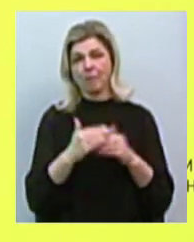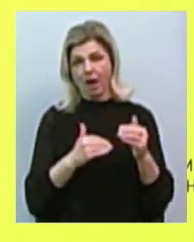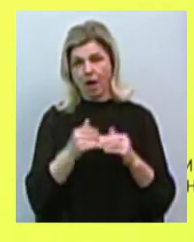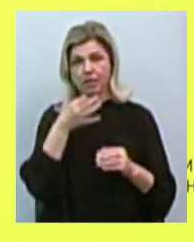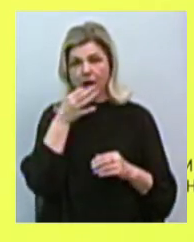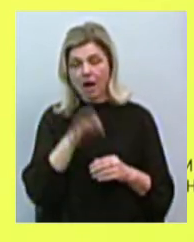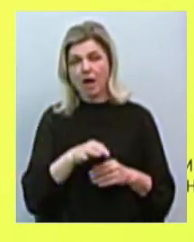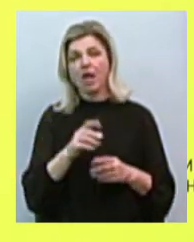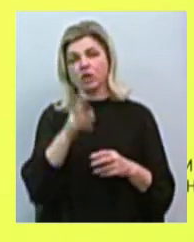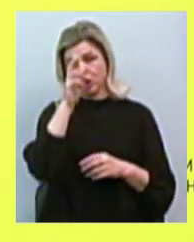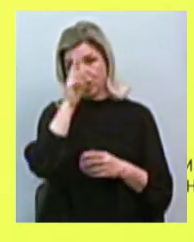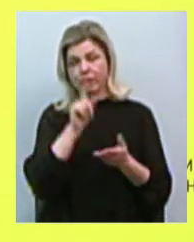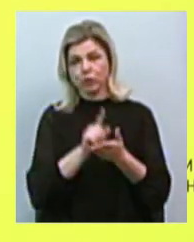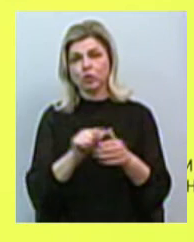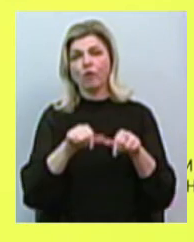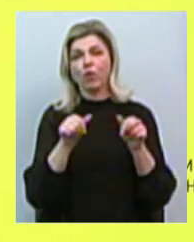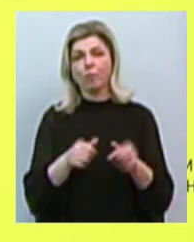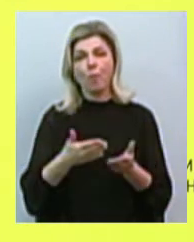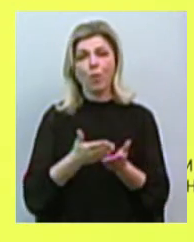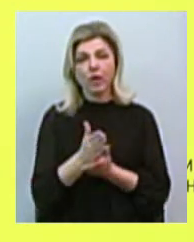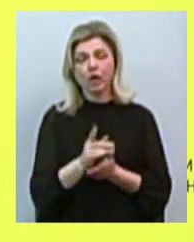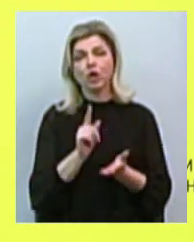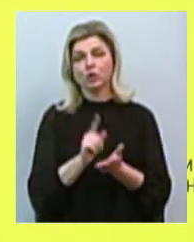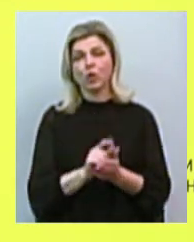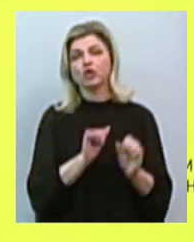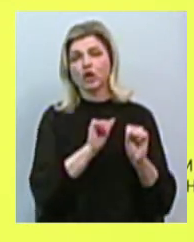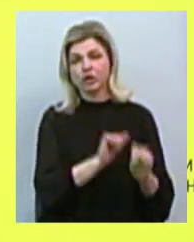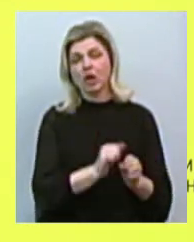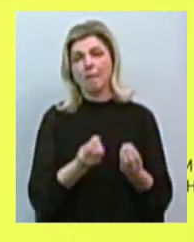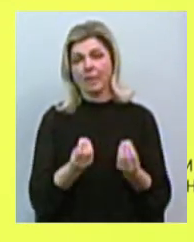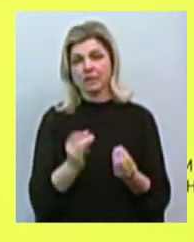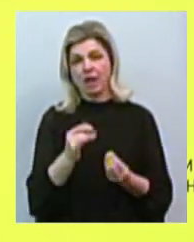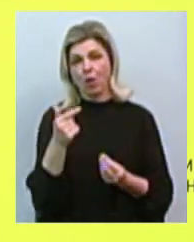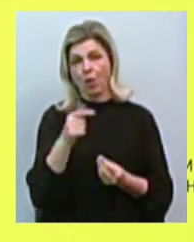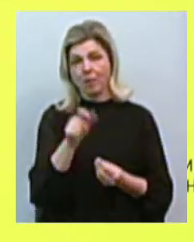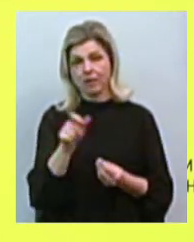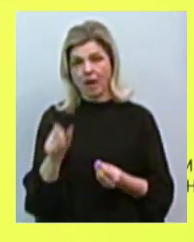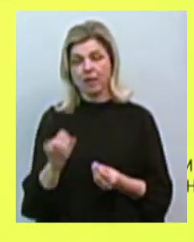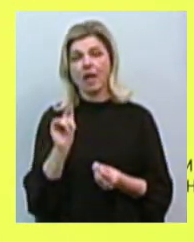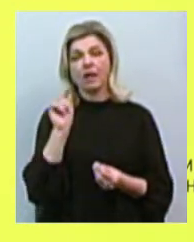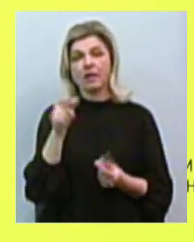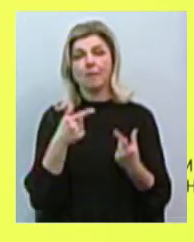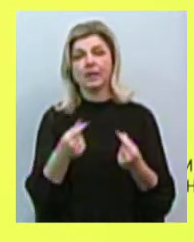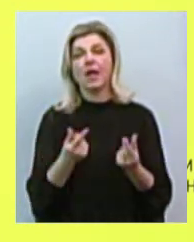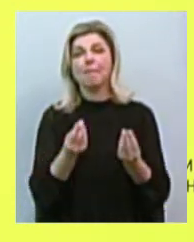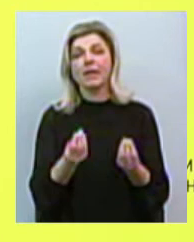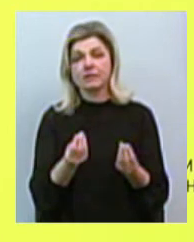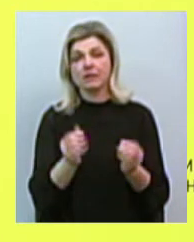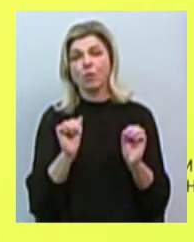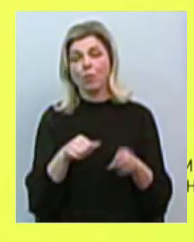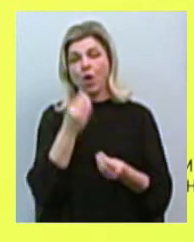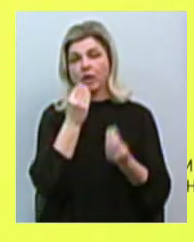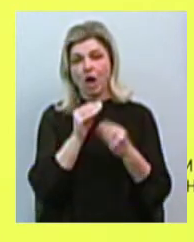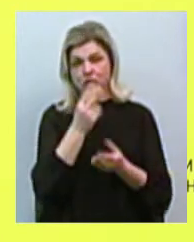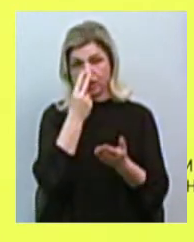Держава має формувати політику, держава має захищати інтереси бізнесу та громадян, а там, де бізнес може краще